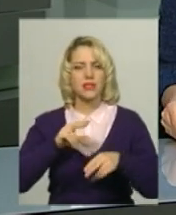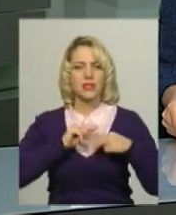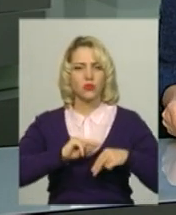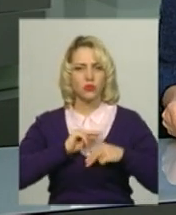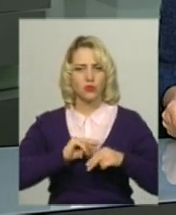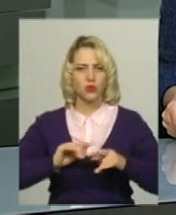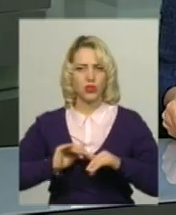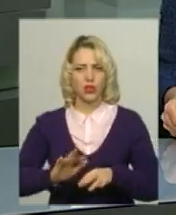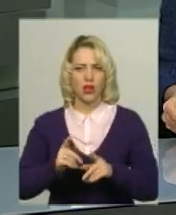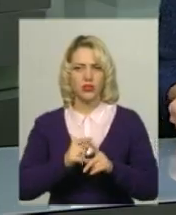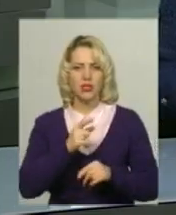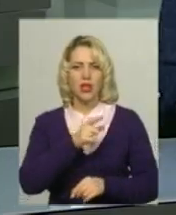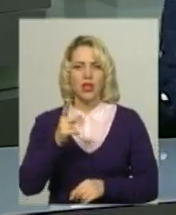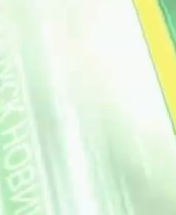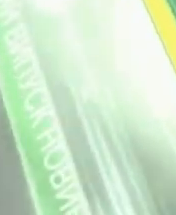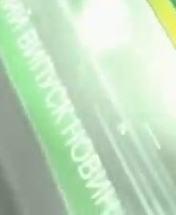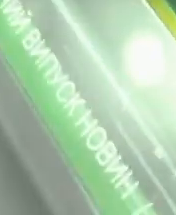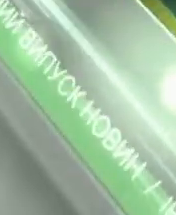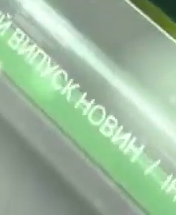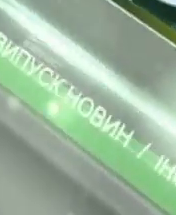певною діяльністю на стройок до 3 років.